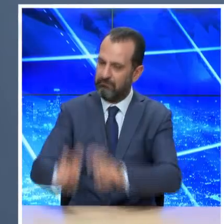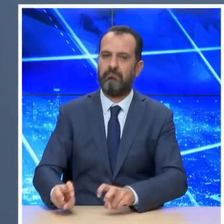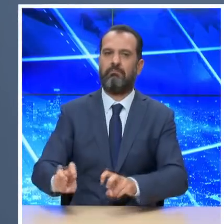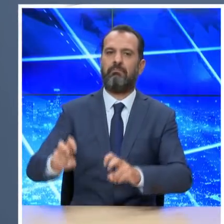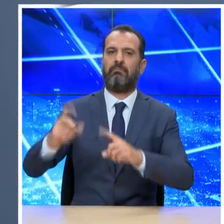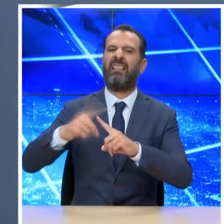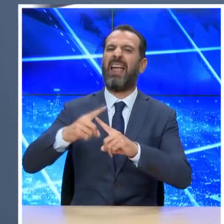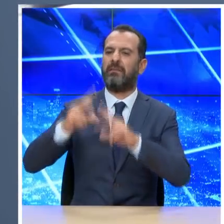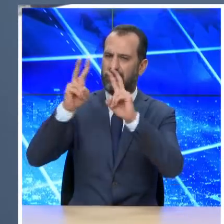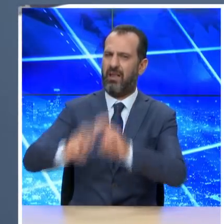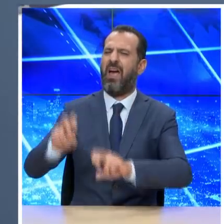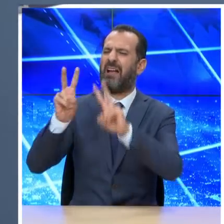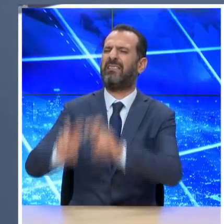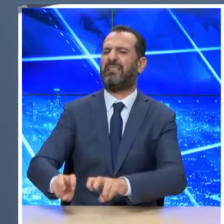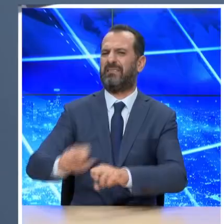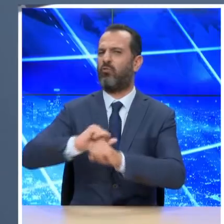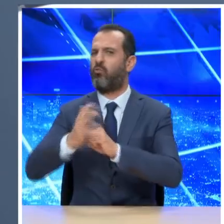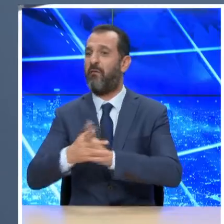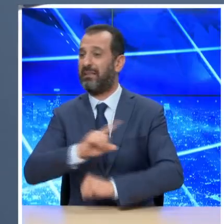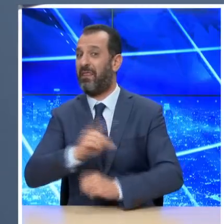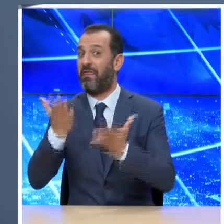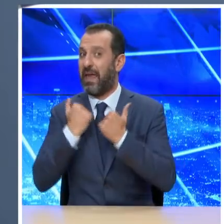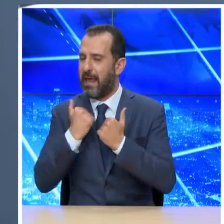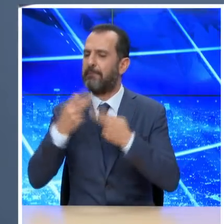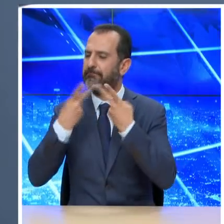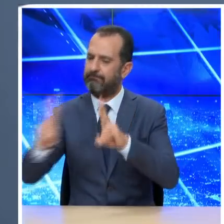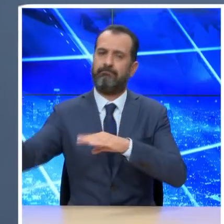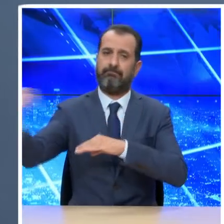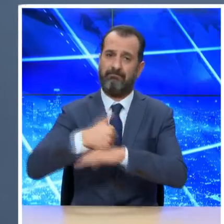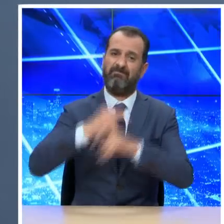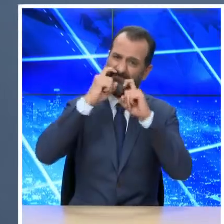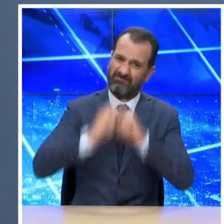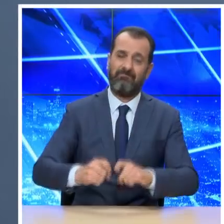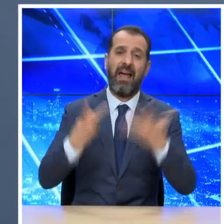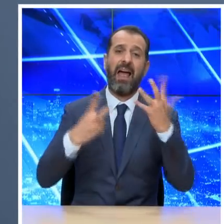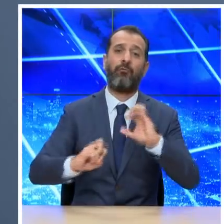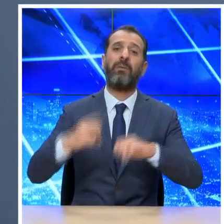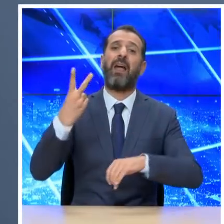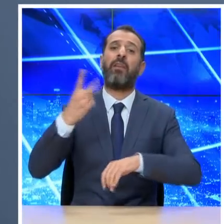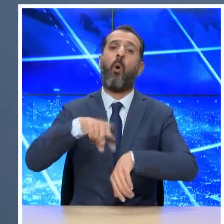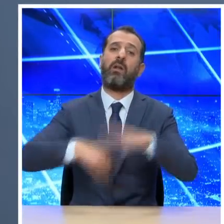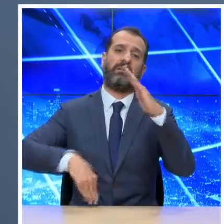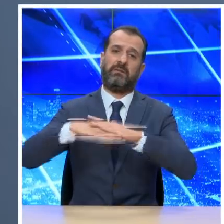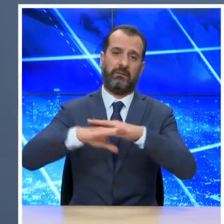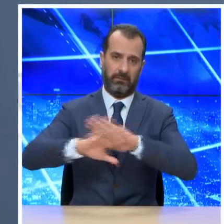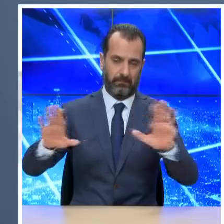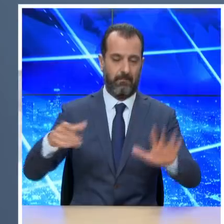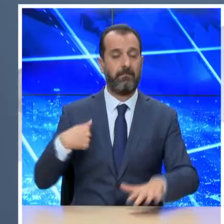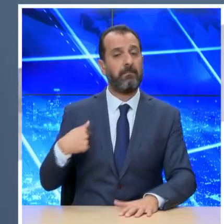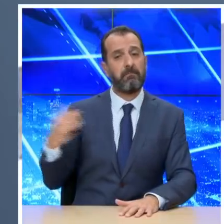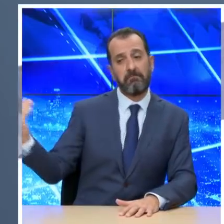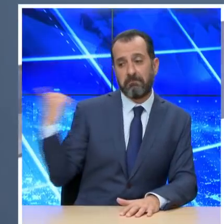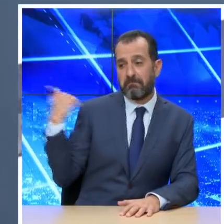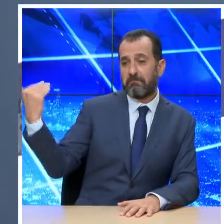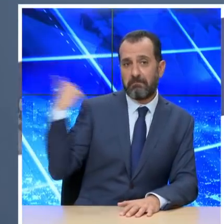72 ώρες πριν την άφηξή τους προκειμένου να εισέλθουν στη χώρα. Ακούω συνεχώς να ρωτούν αν θα λάβουμε πρόστιτα μέτρα. Το